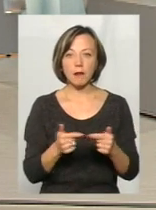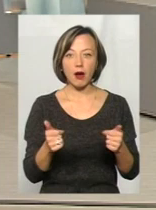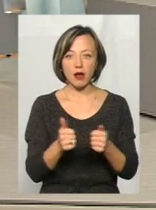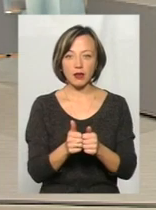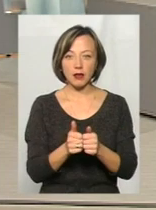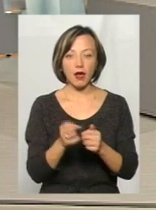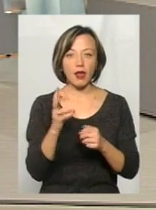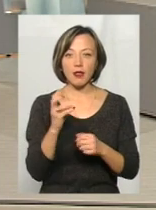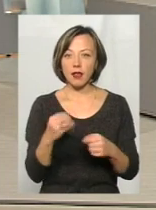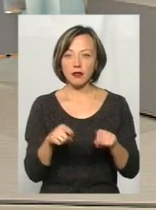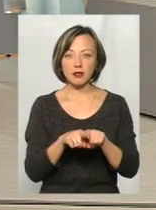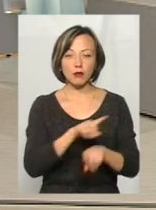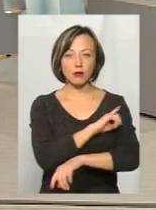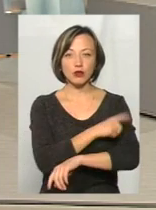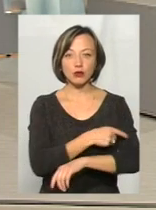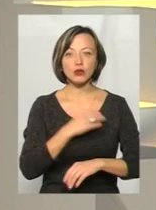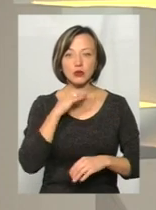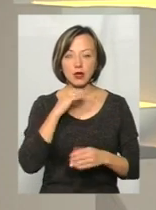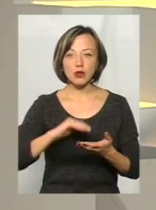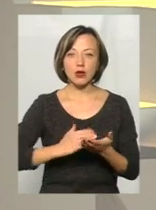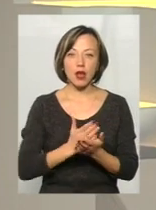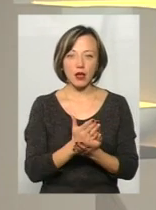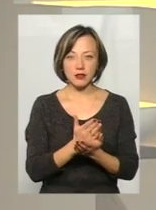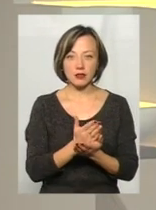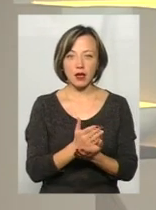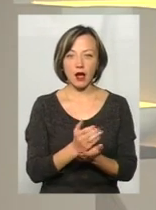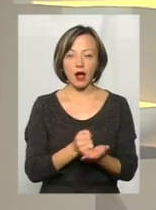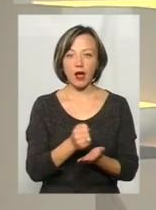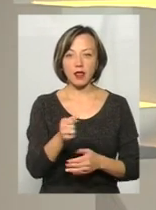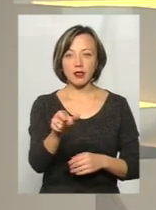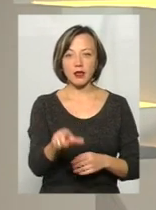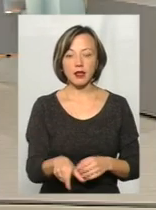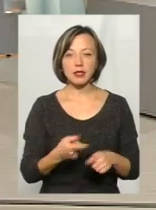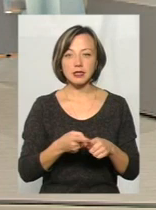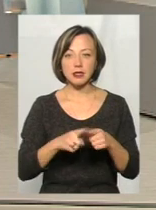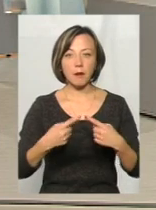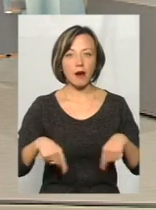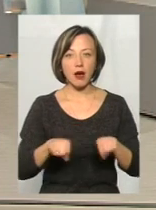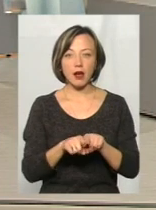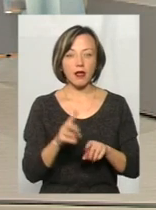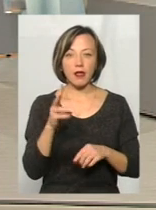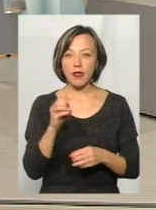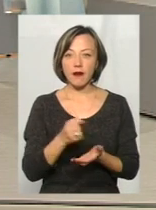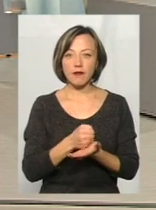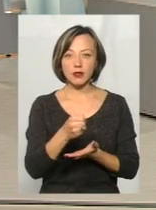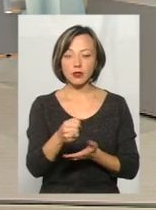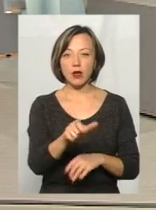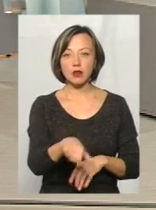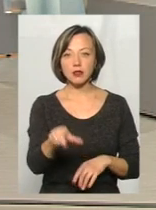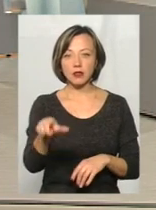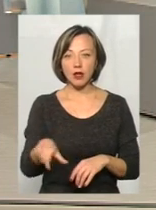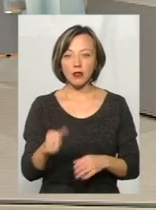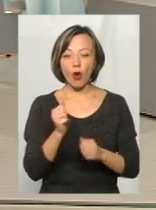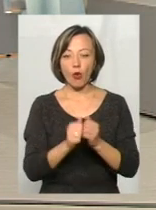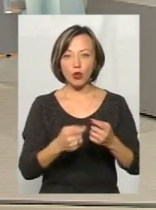не настільки потужній, достатньо якісних кандидатів? ну, ця партія не висунула кандидатів на кожен